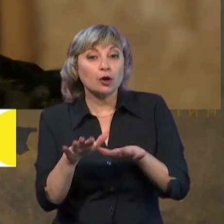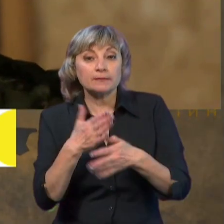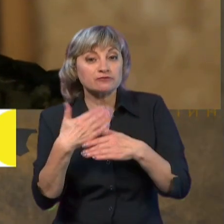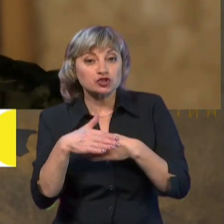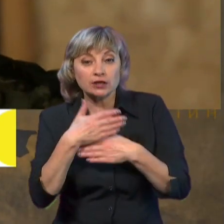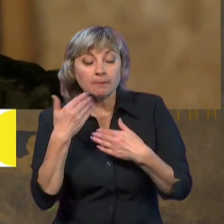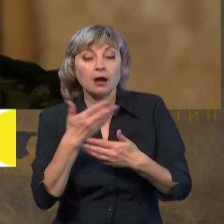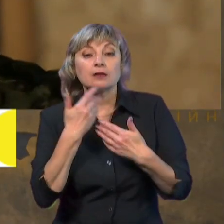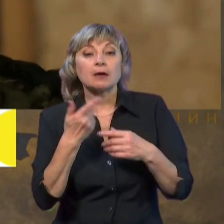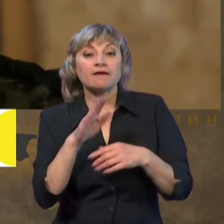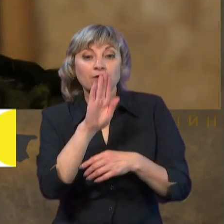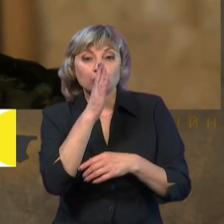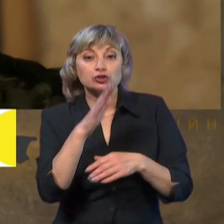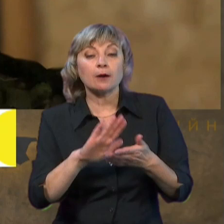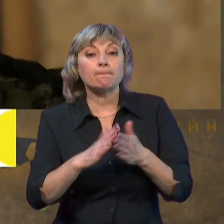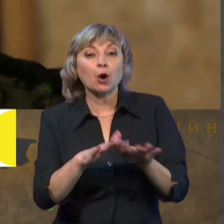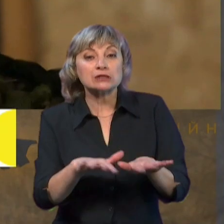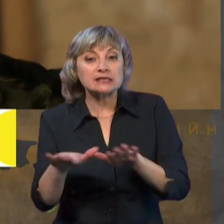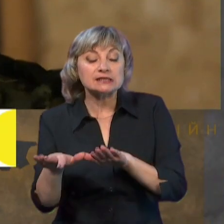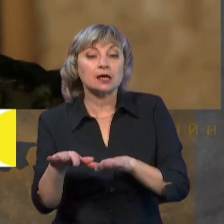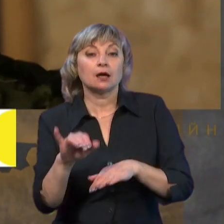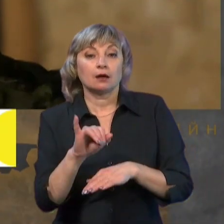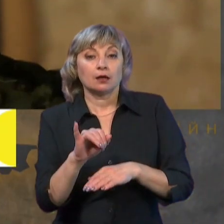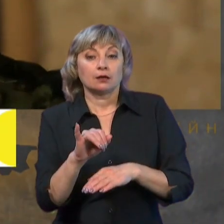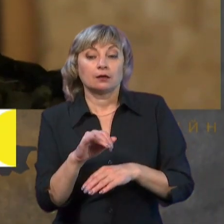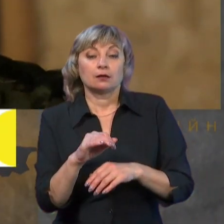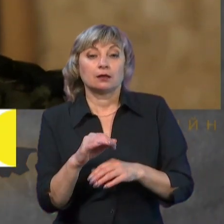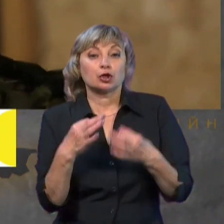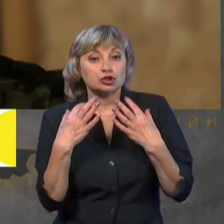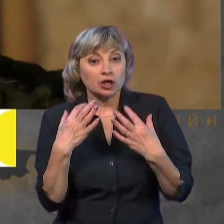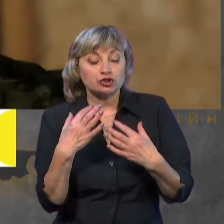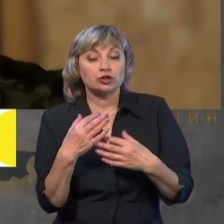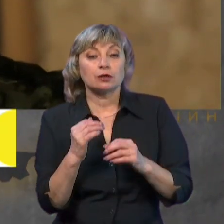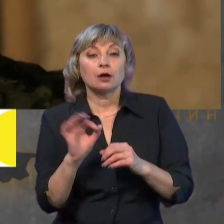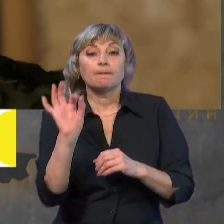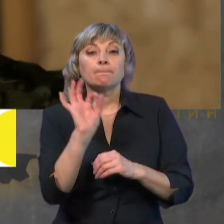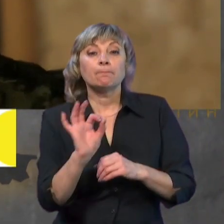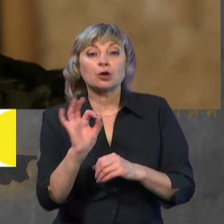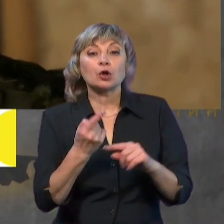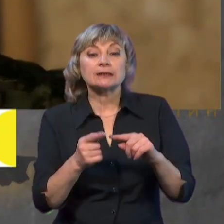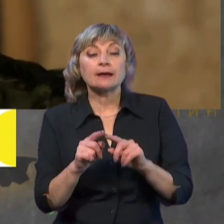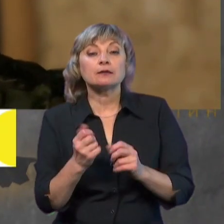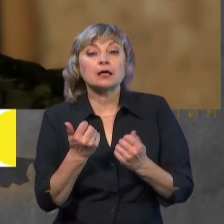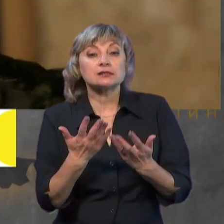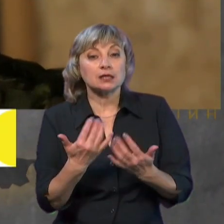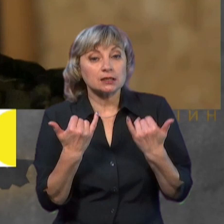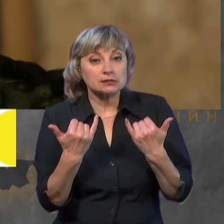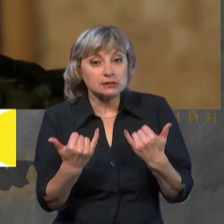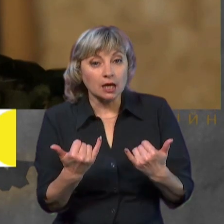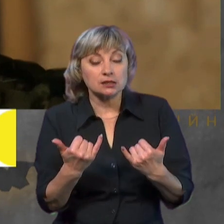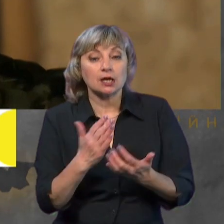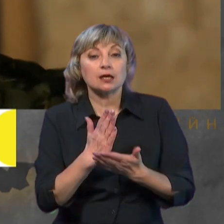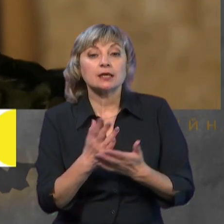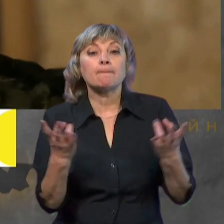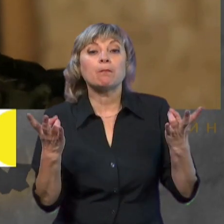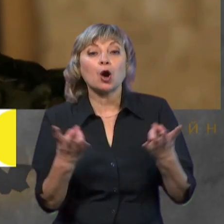немає цих ворожих позицій. І, от, власне, розкажіть про те, наскільки зараз є